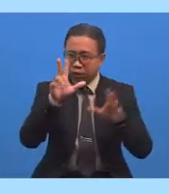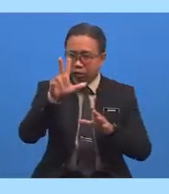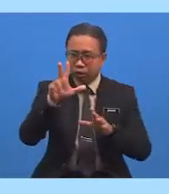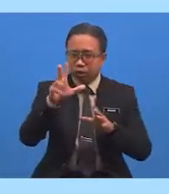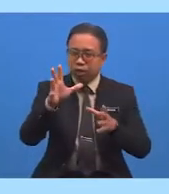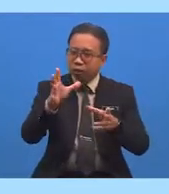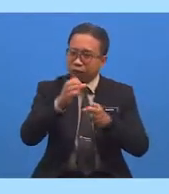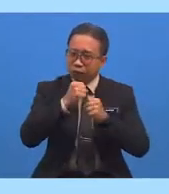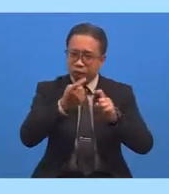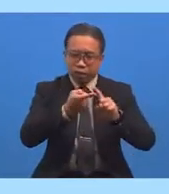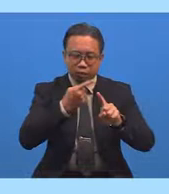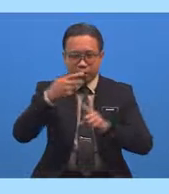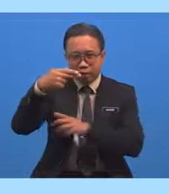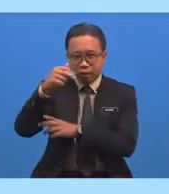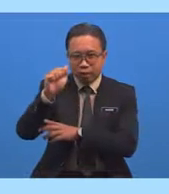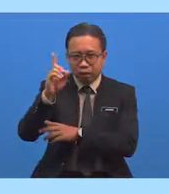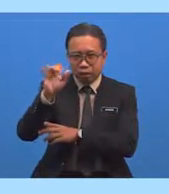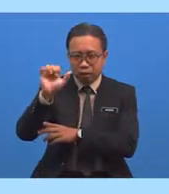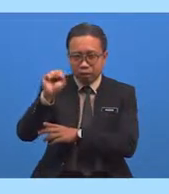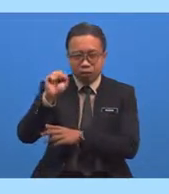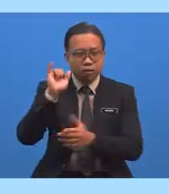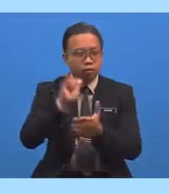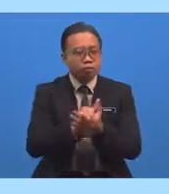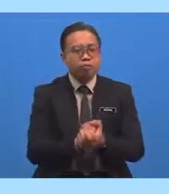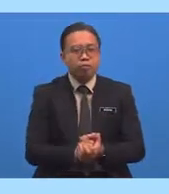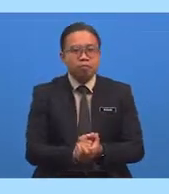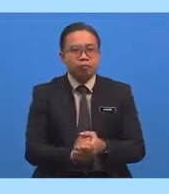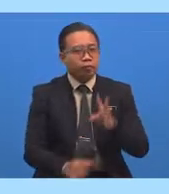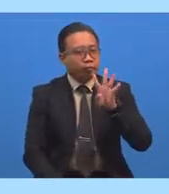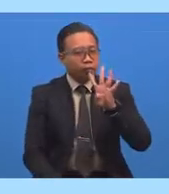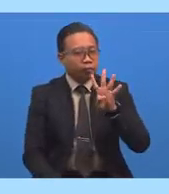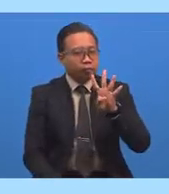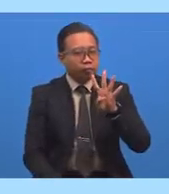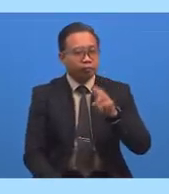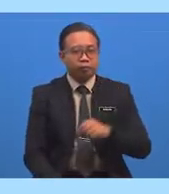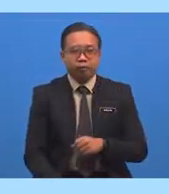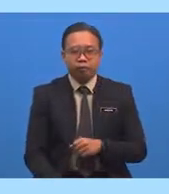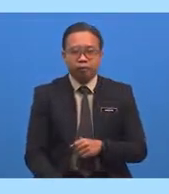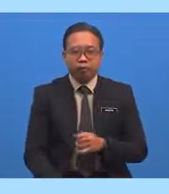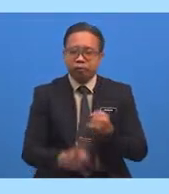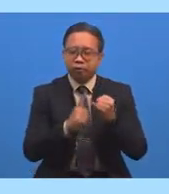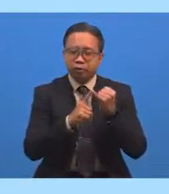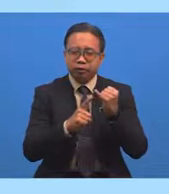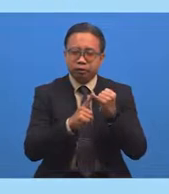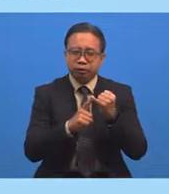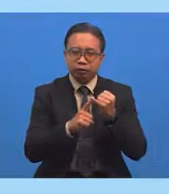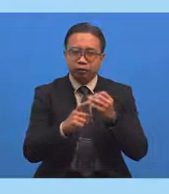pengajaran Daripada hadis tersebut Dan keempat Iaitu yang terakhir